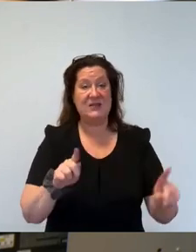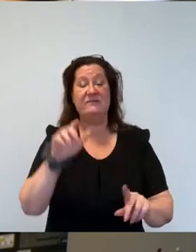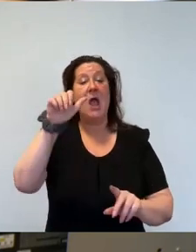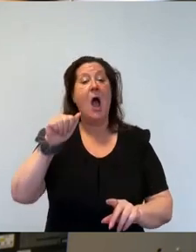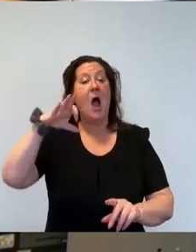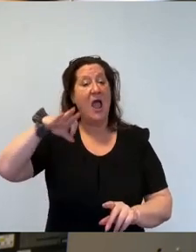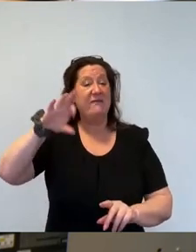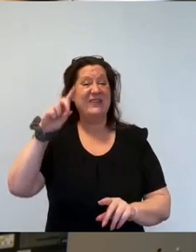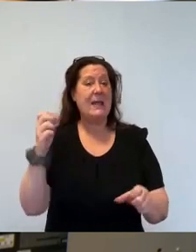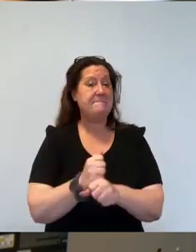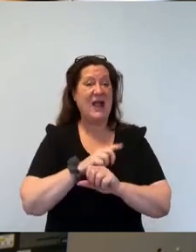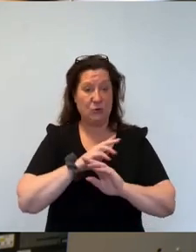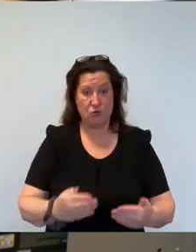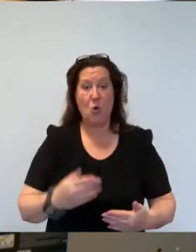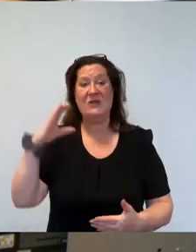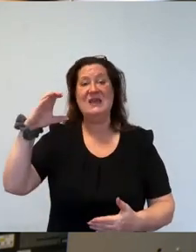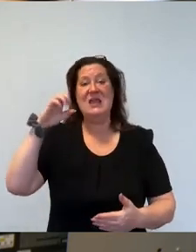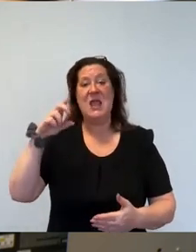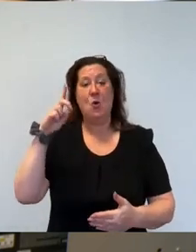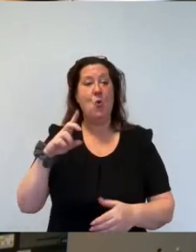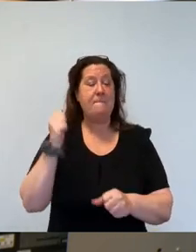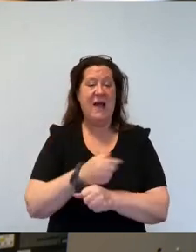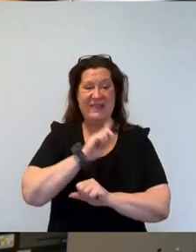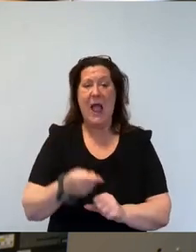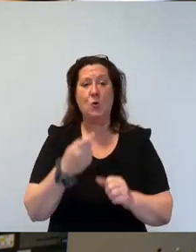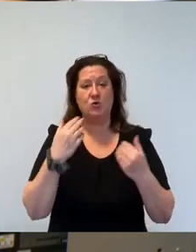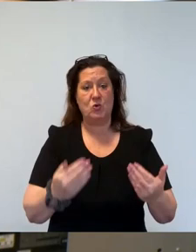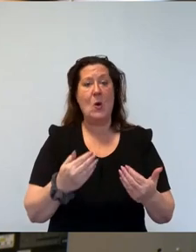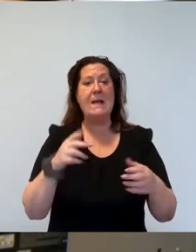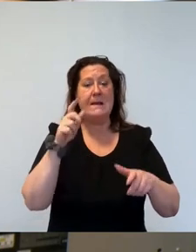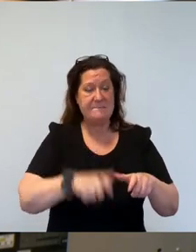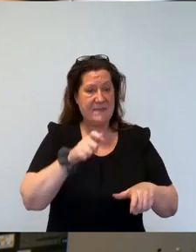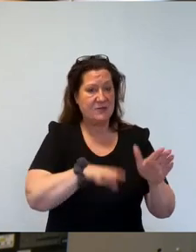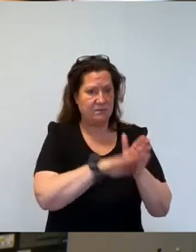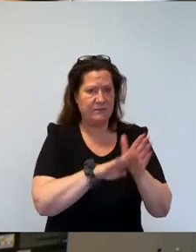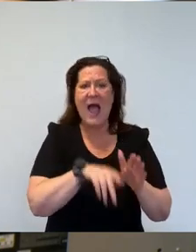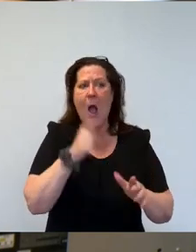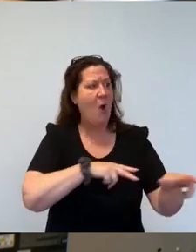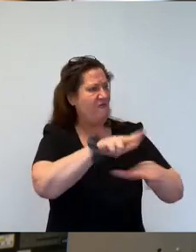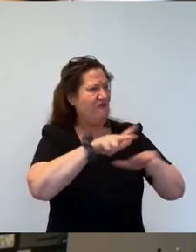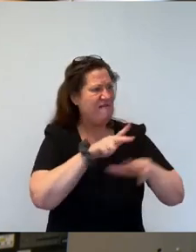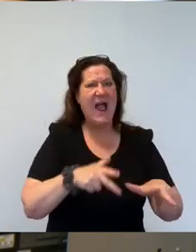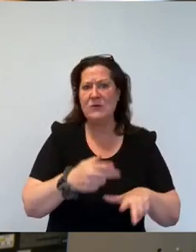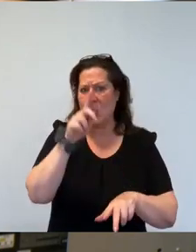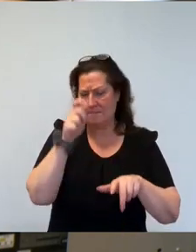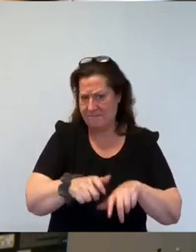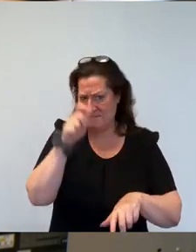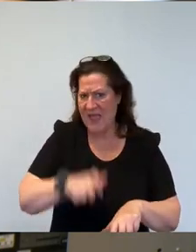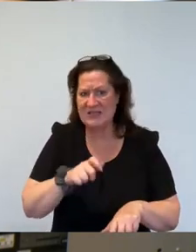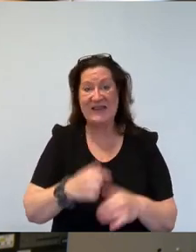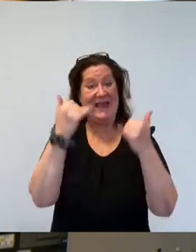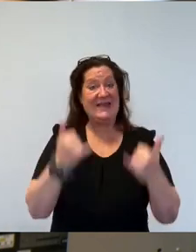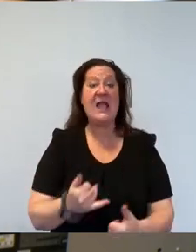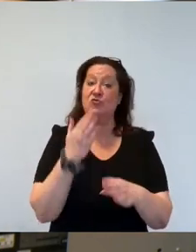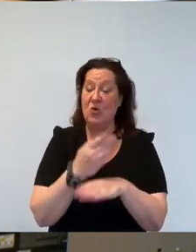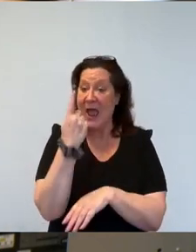hat sich genauso anklingeln lassen. Wenn man damit nämlich auch die Verwaltung und die Geflüchteten in Deutschland ins 21. Jahrhundert bringen würde und